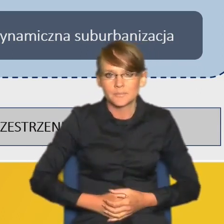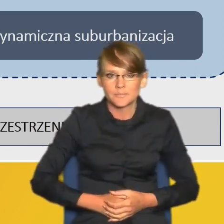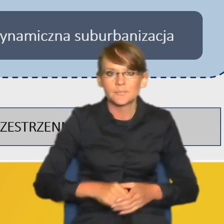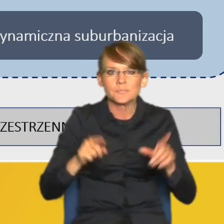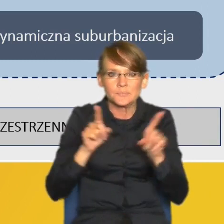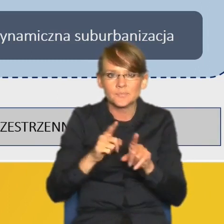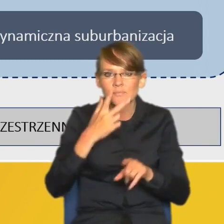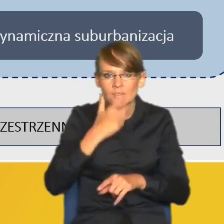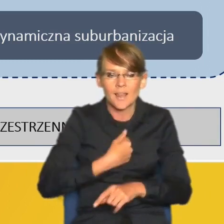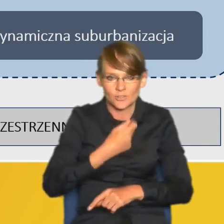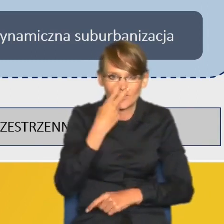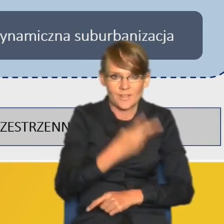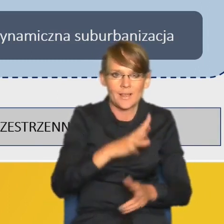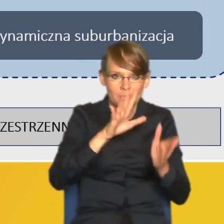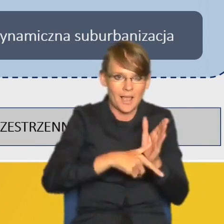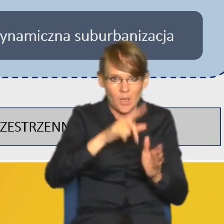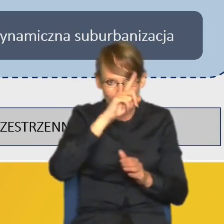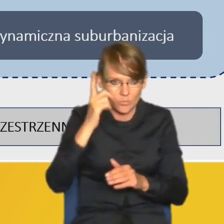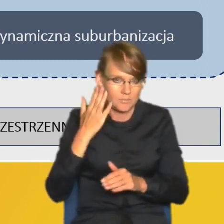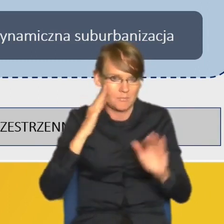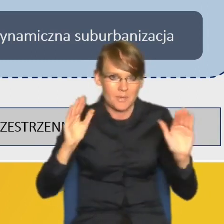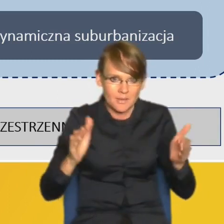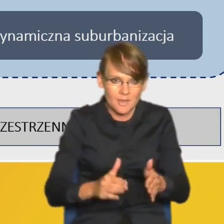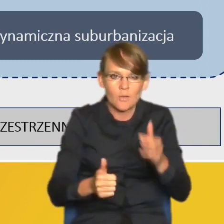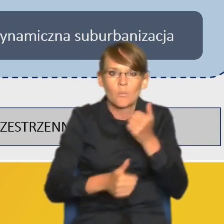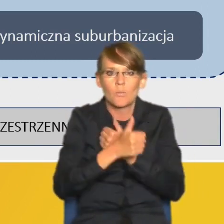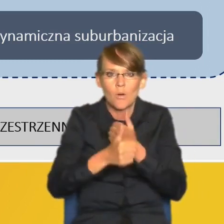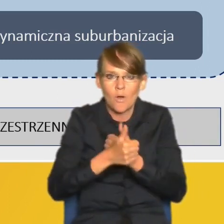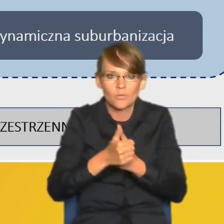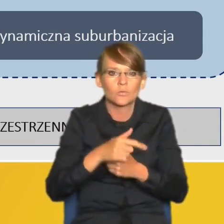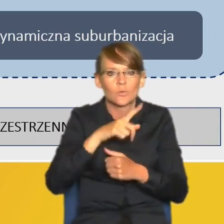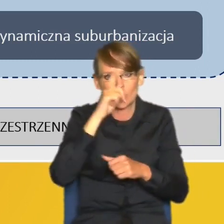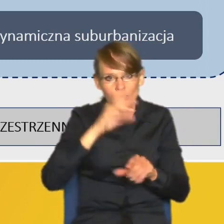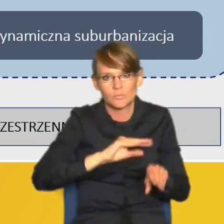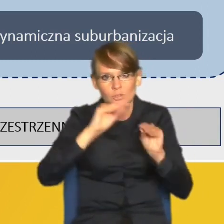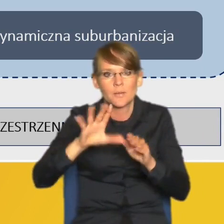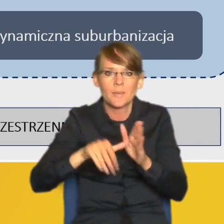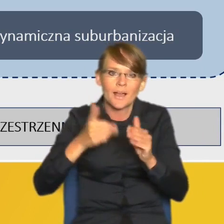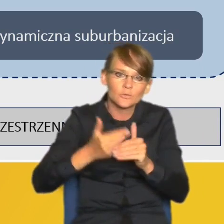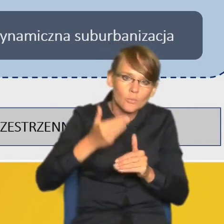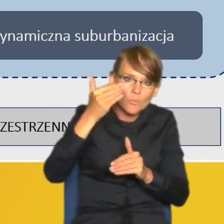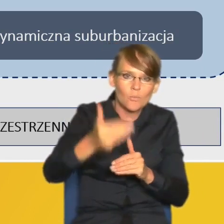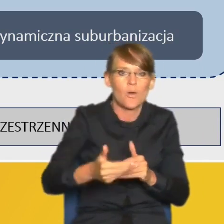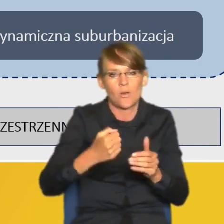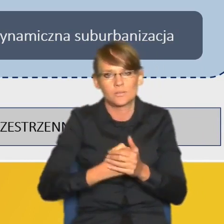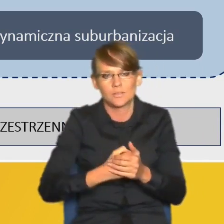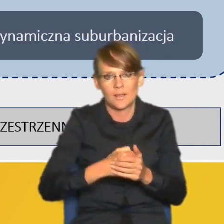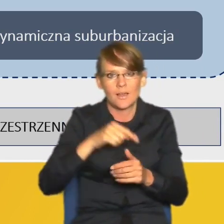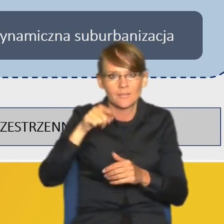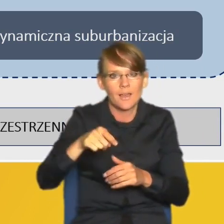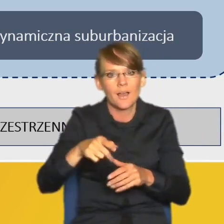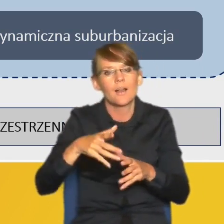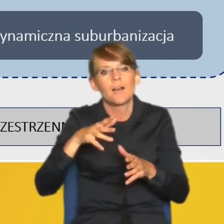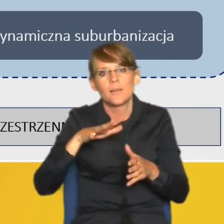depopulację miast powodowaną przez dynamiczną suburbanizację, zwłaszcza w strefach podmiejskich, dużych